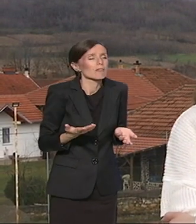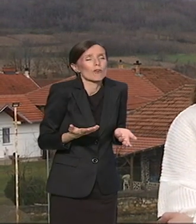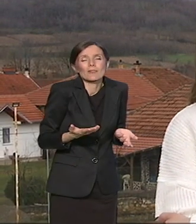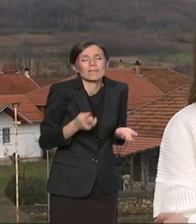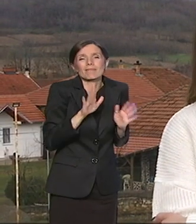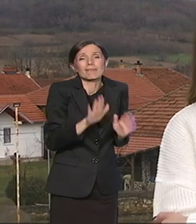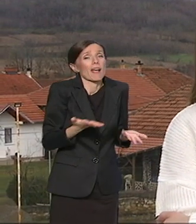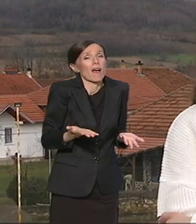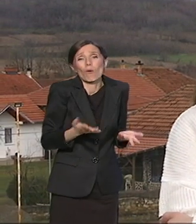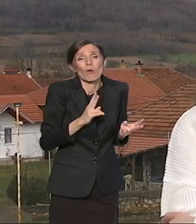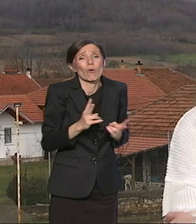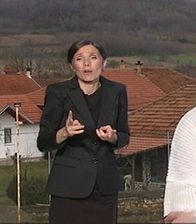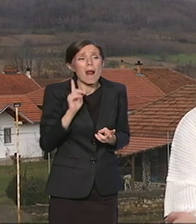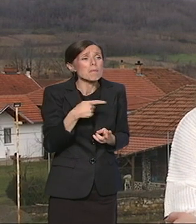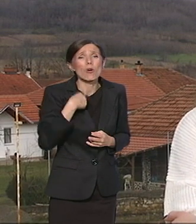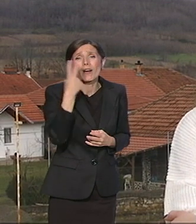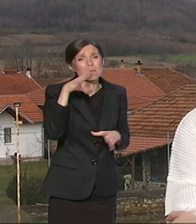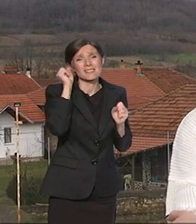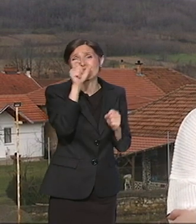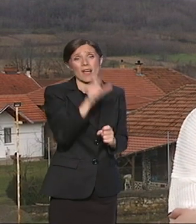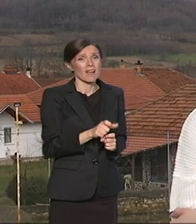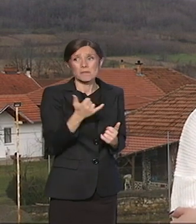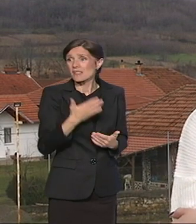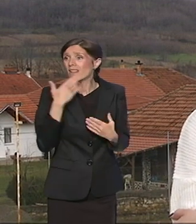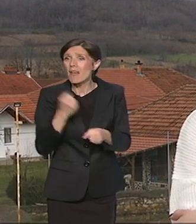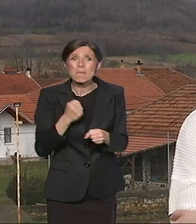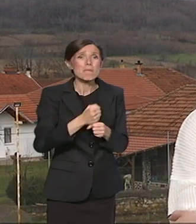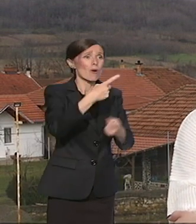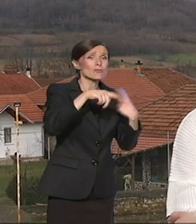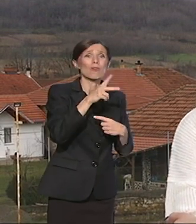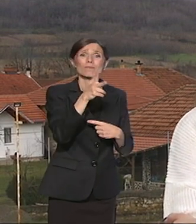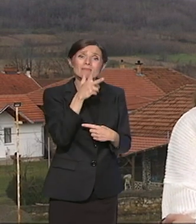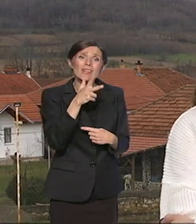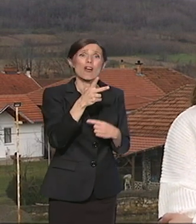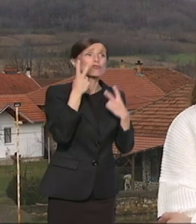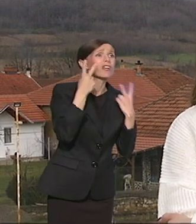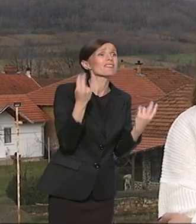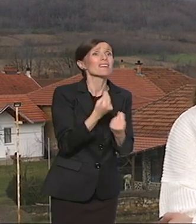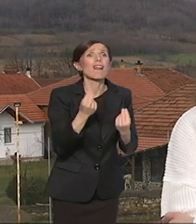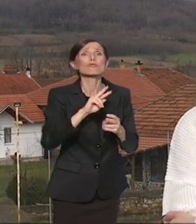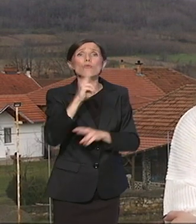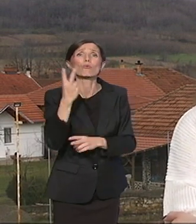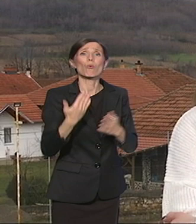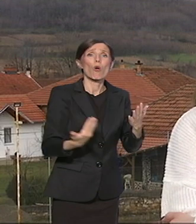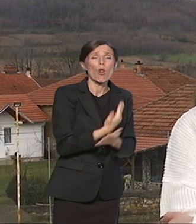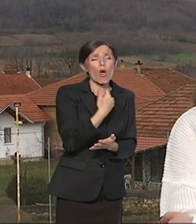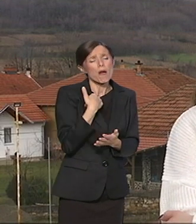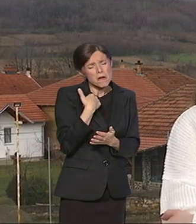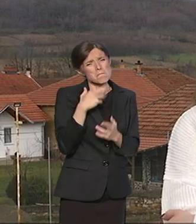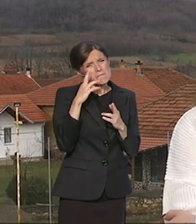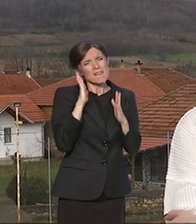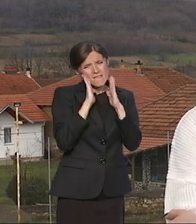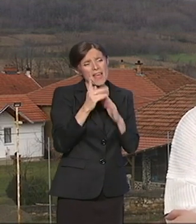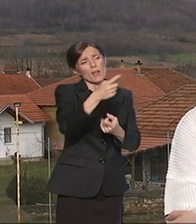ih razumeti, zato što ovdje trenutno nema posla, žele da probu nešto novo da vide. Ja stvarno verujem da će uspjeti i da će